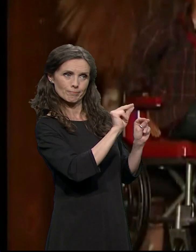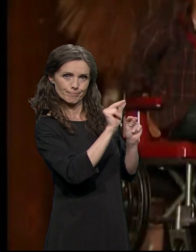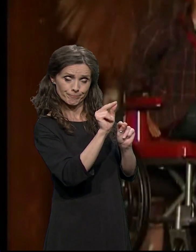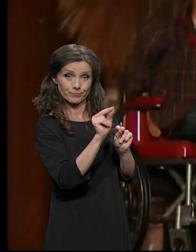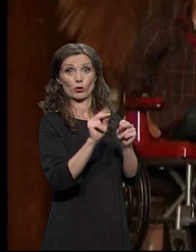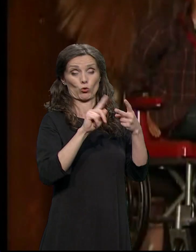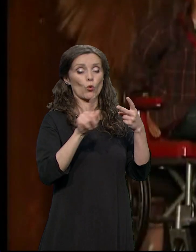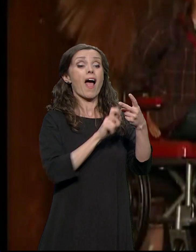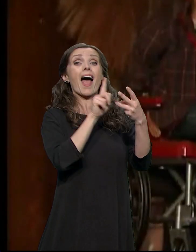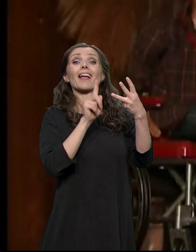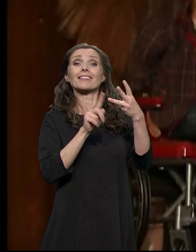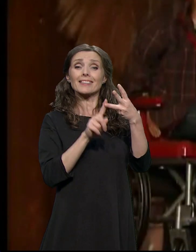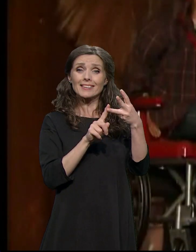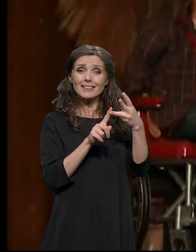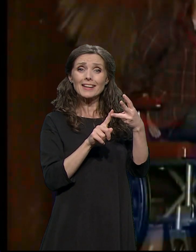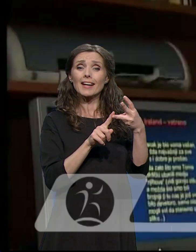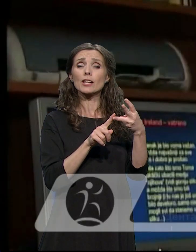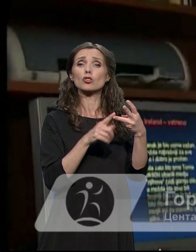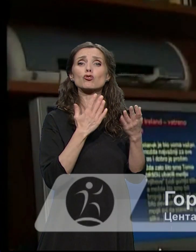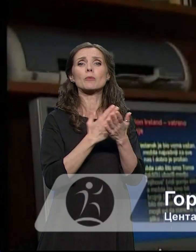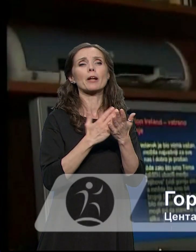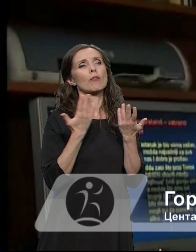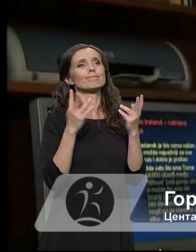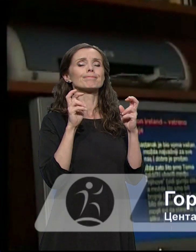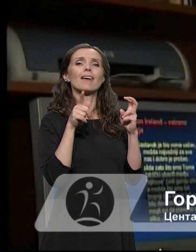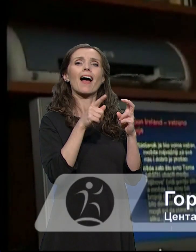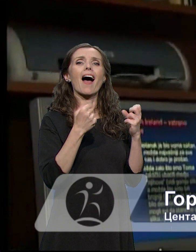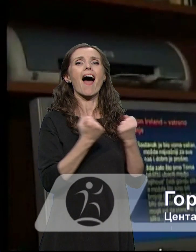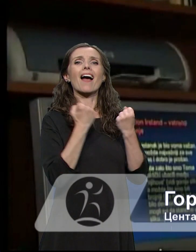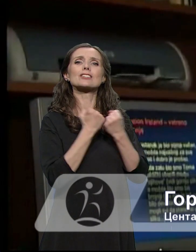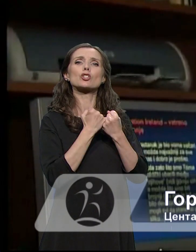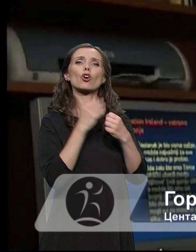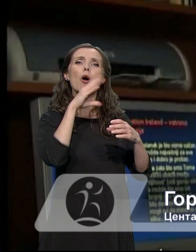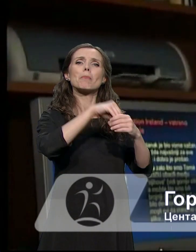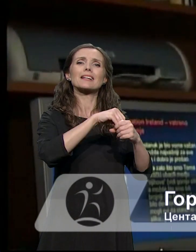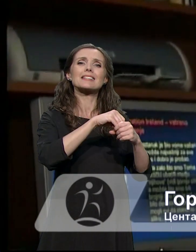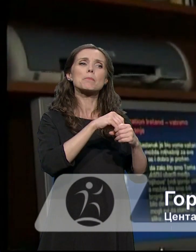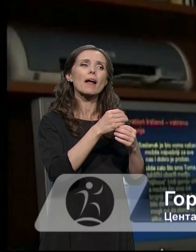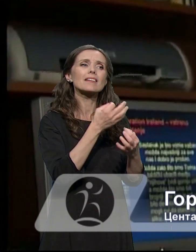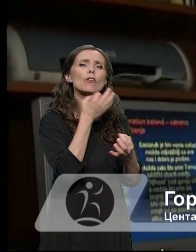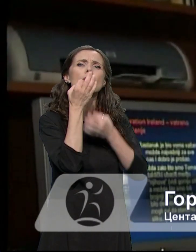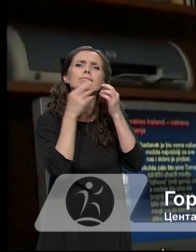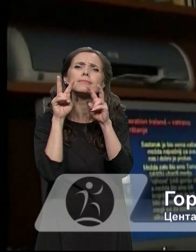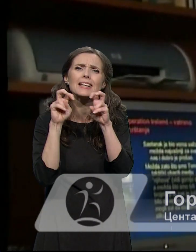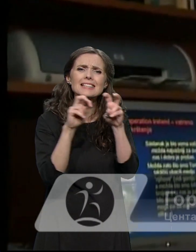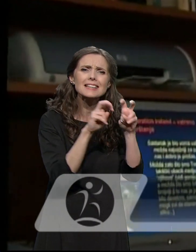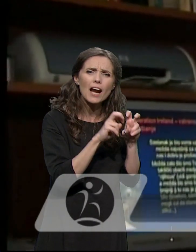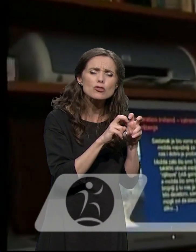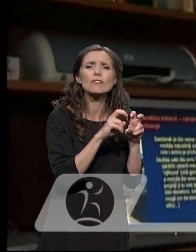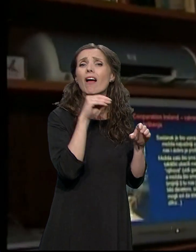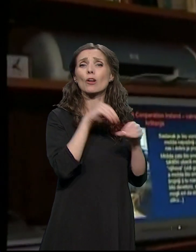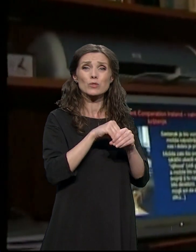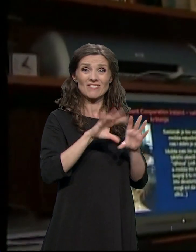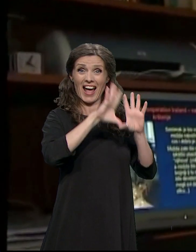projekta je bilo takozvano akcijono participativno istraživanje, koje je trebalo da prati